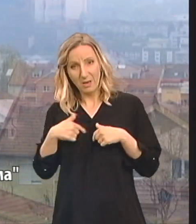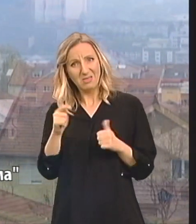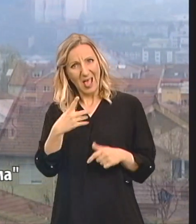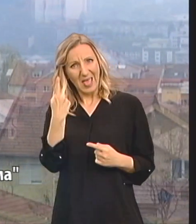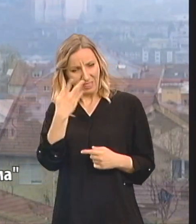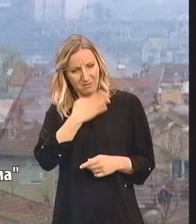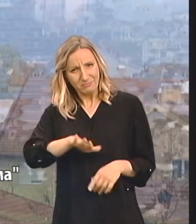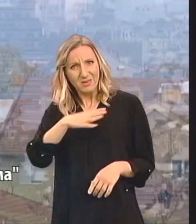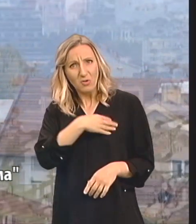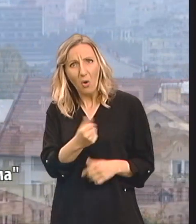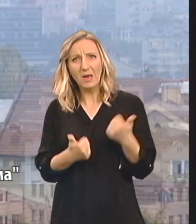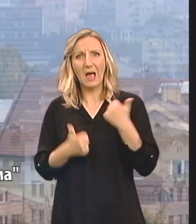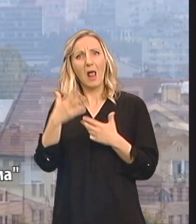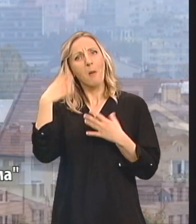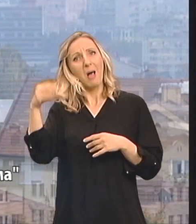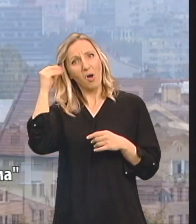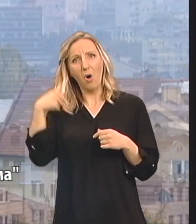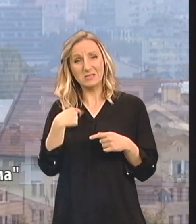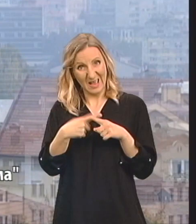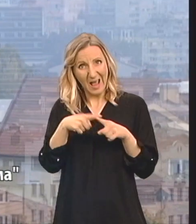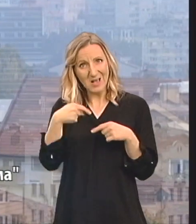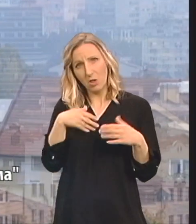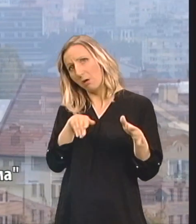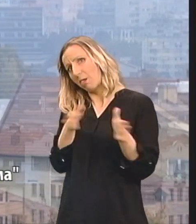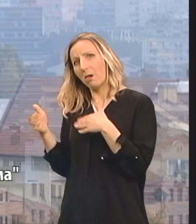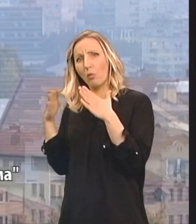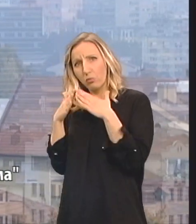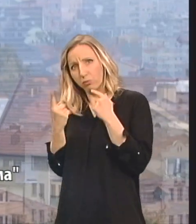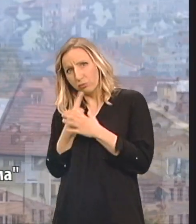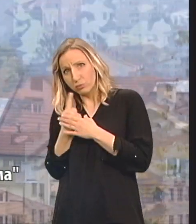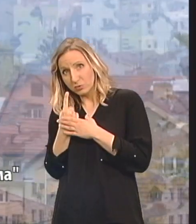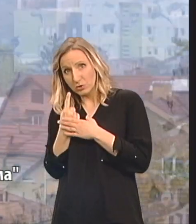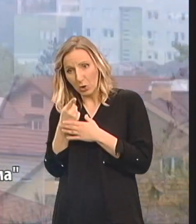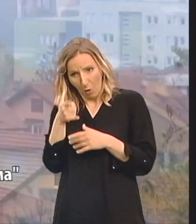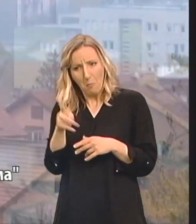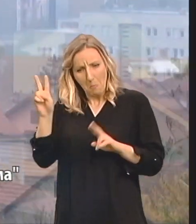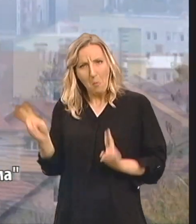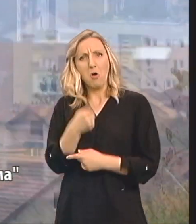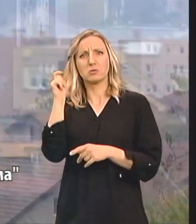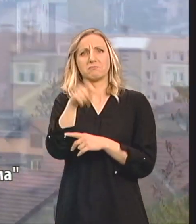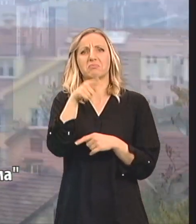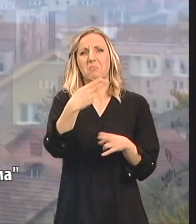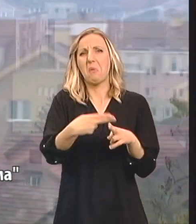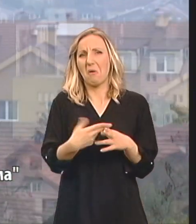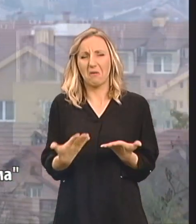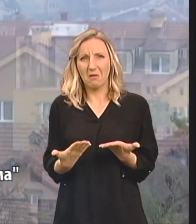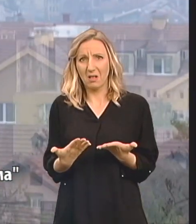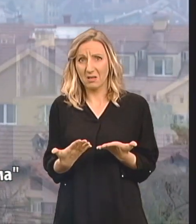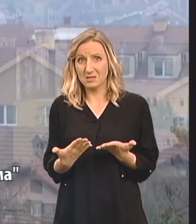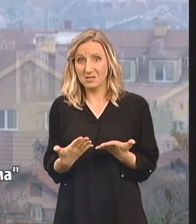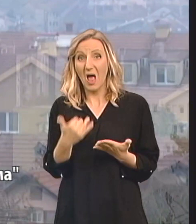povučete u sebe? Kada ste u stanju poraziti toliku neman koja vam prijeti? Ukoliko je odgovor potvrdan